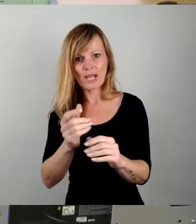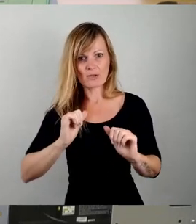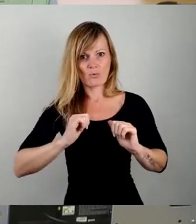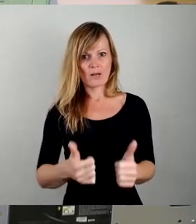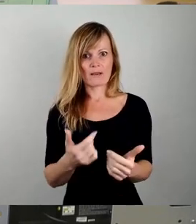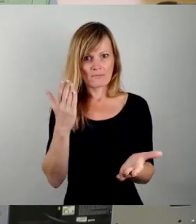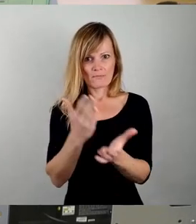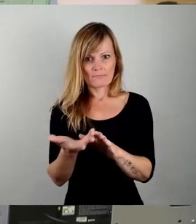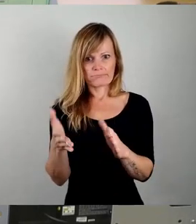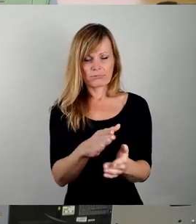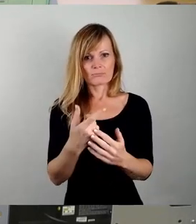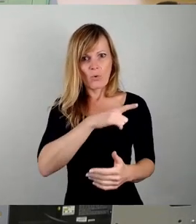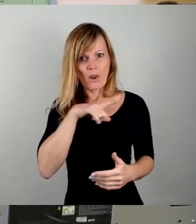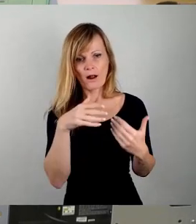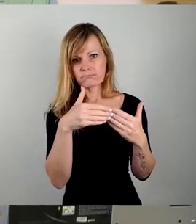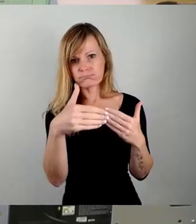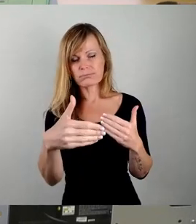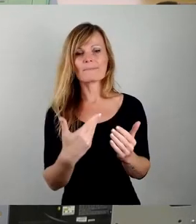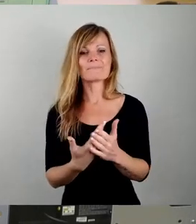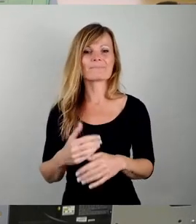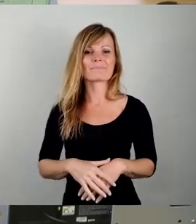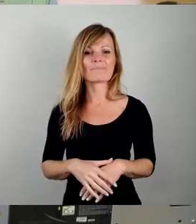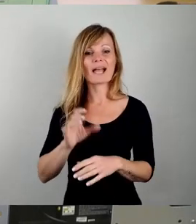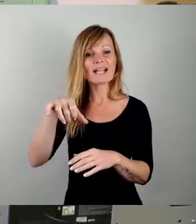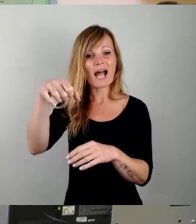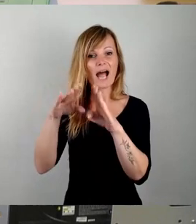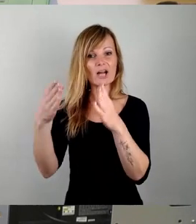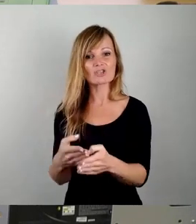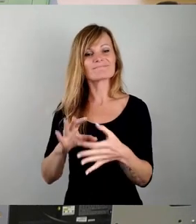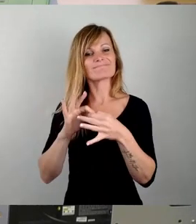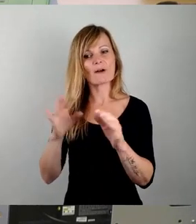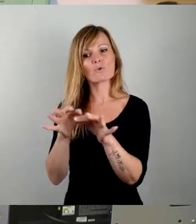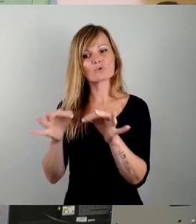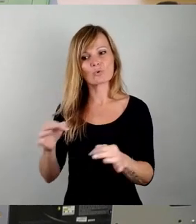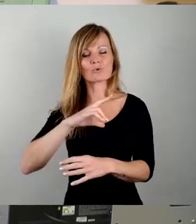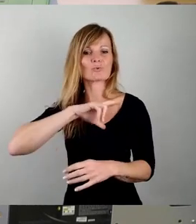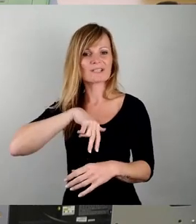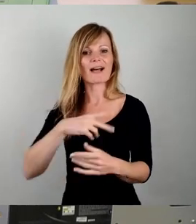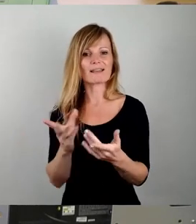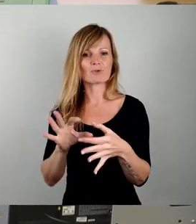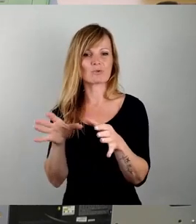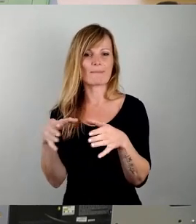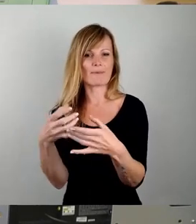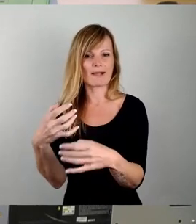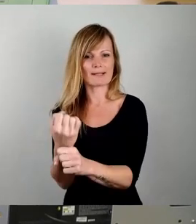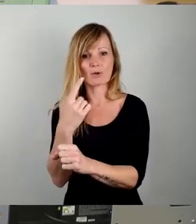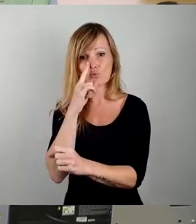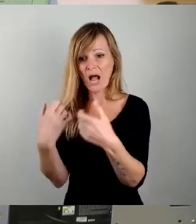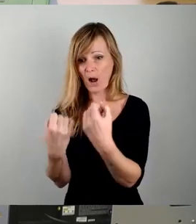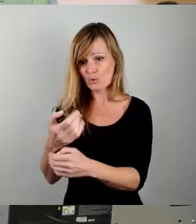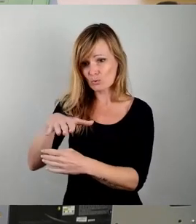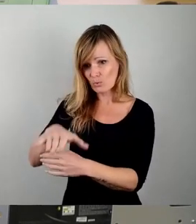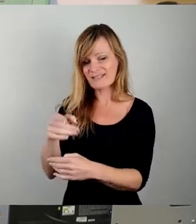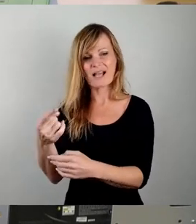Die Garagen haben nicht nur eine Funktion im sozialen Zusammenhalt, man kann nicht nur Autos unterstehen, also sie haben einen ganz